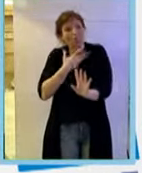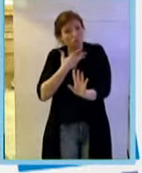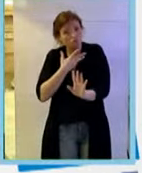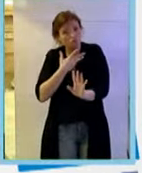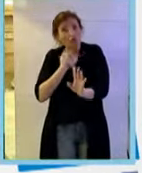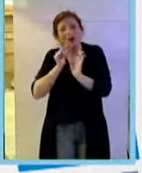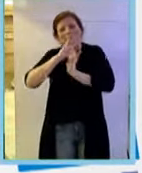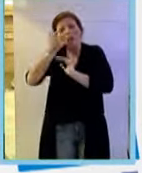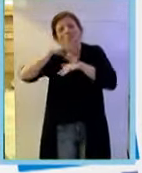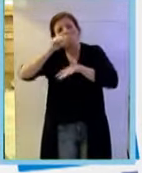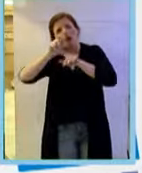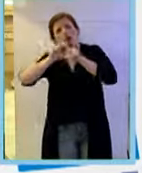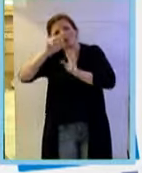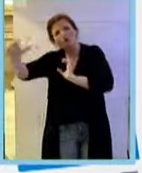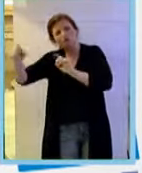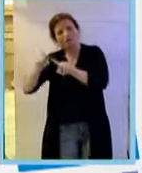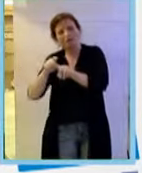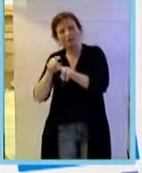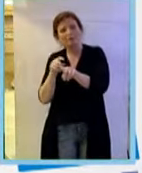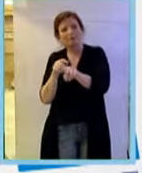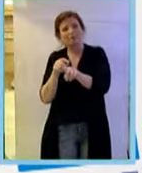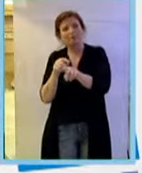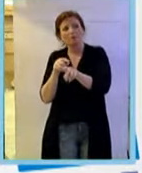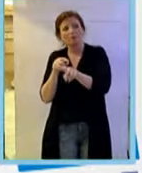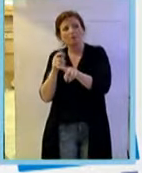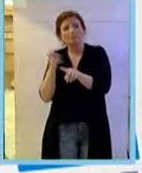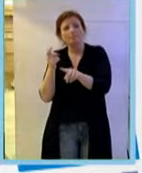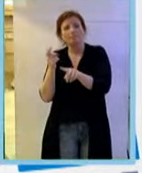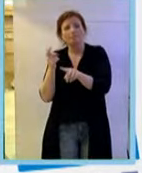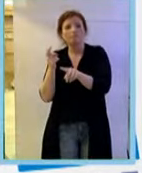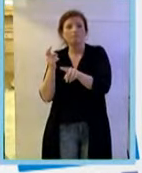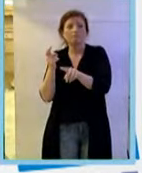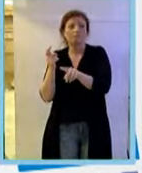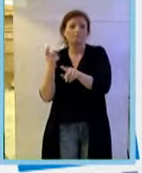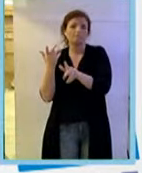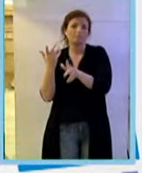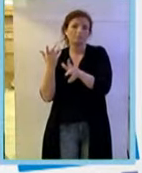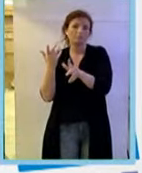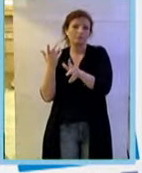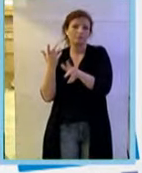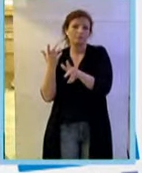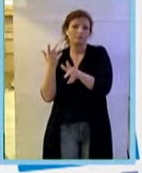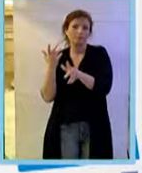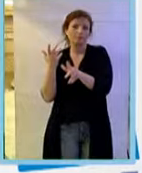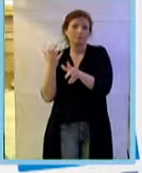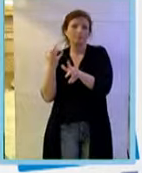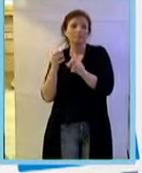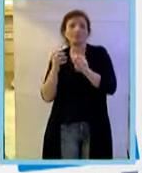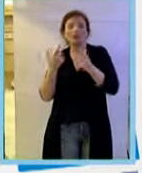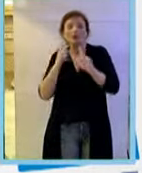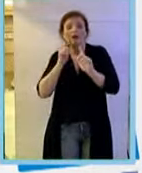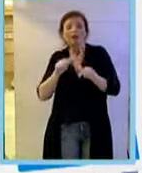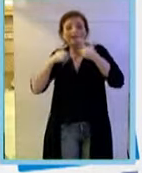'altra serie di patologie che sono stati qualcosa che hanno creato